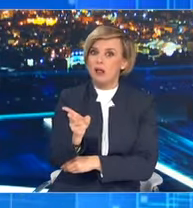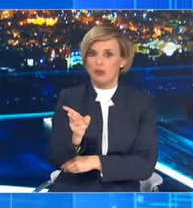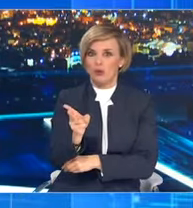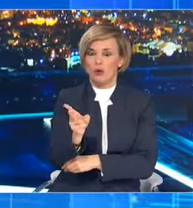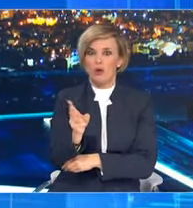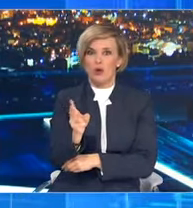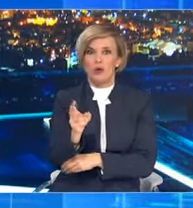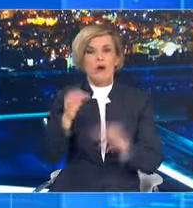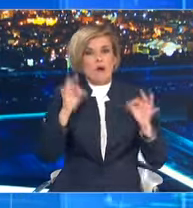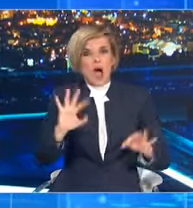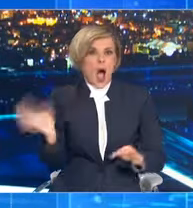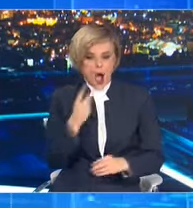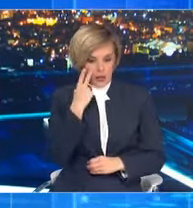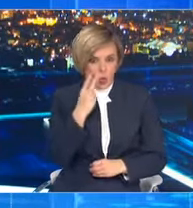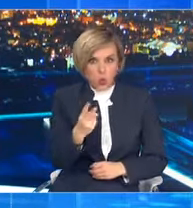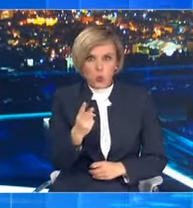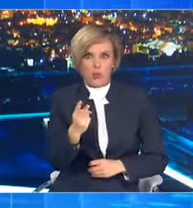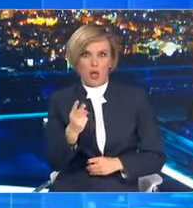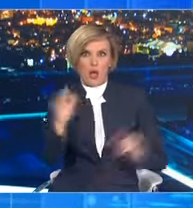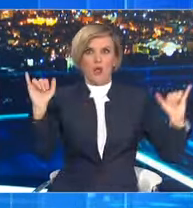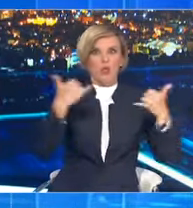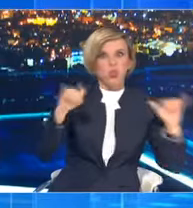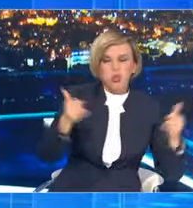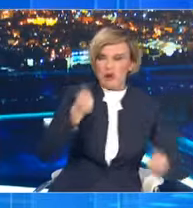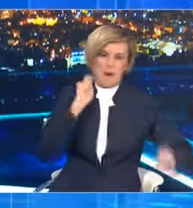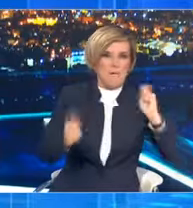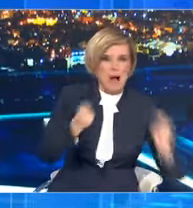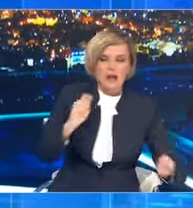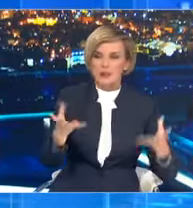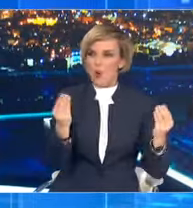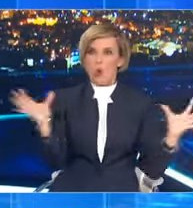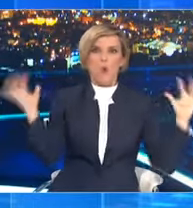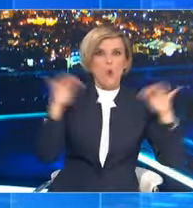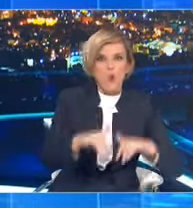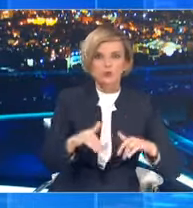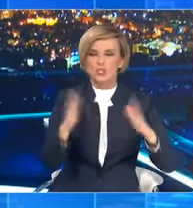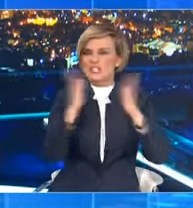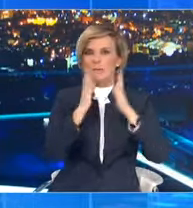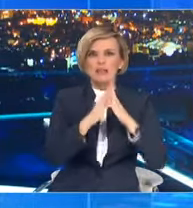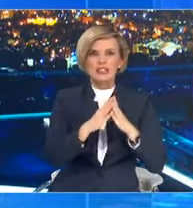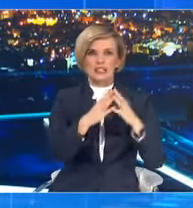παρατηρηθεί ή αξιολογηθεί ότι γίνεται προσπάθεια κατάχρησης ή πέσουν στην αντίληψή μας